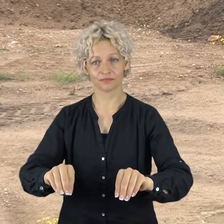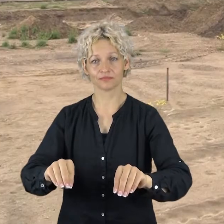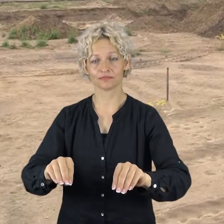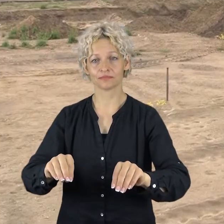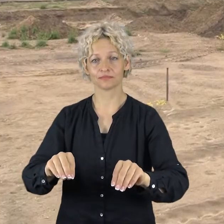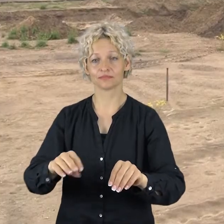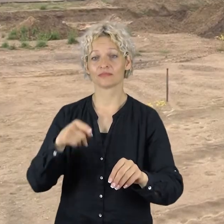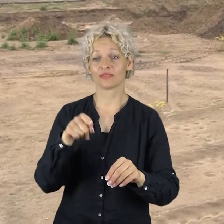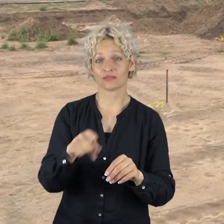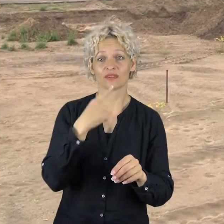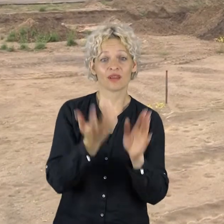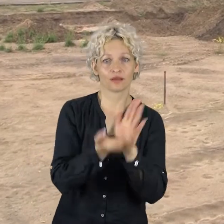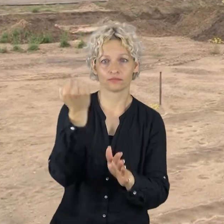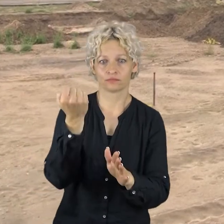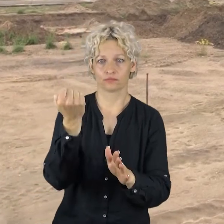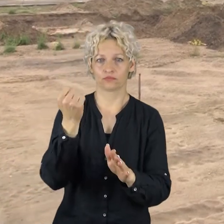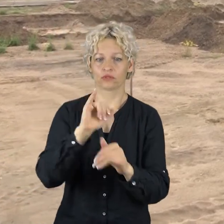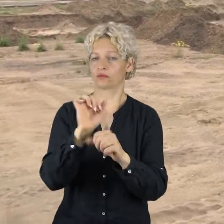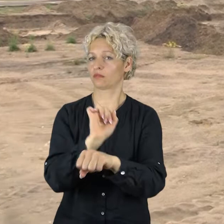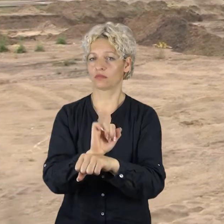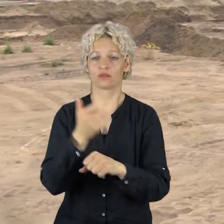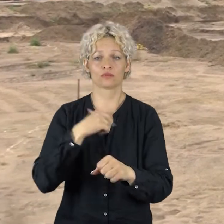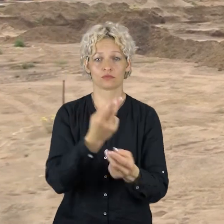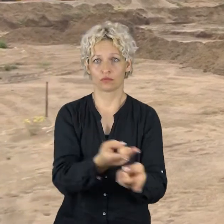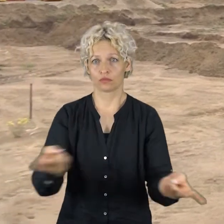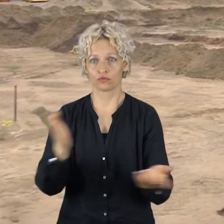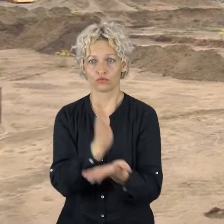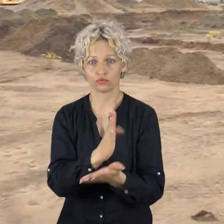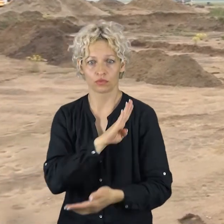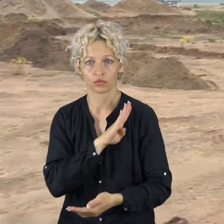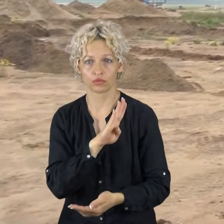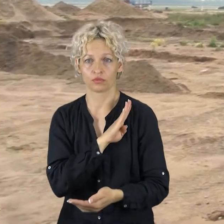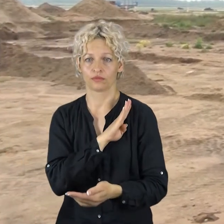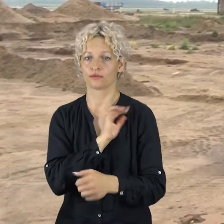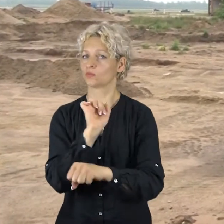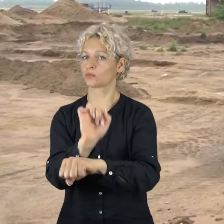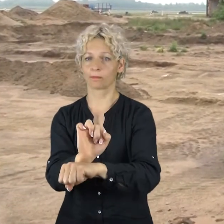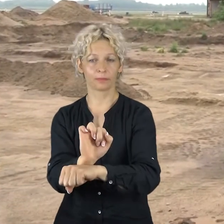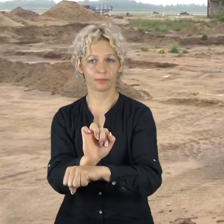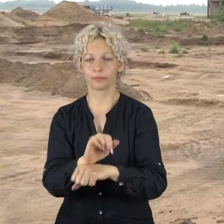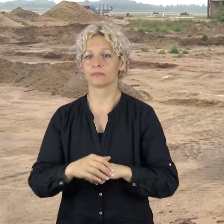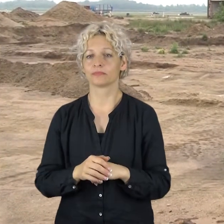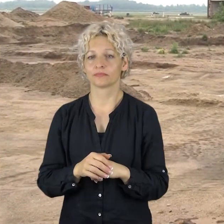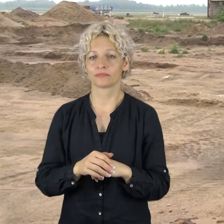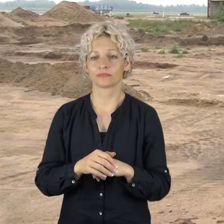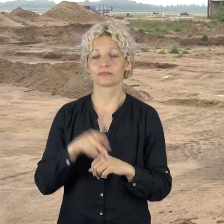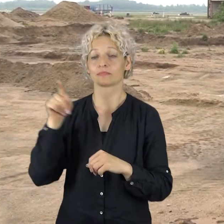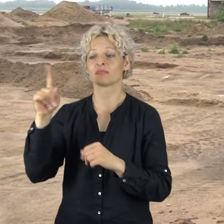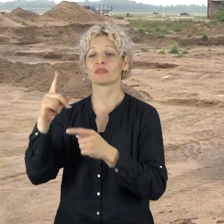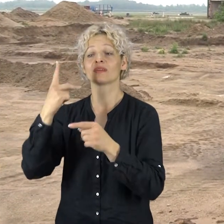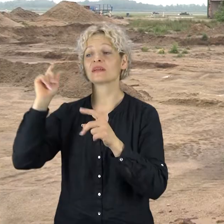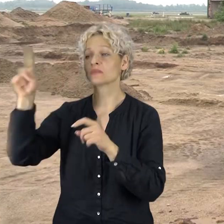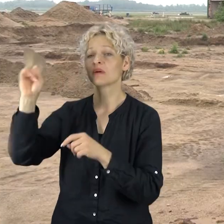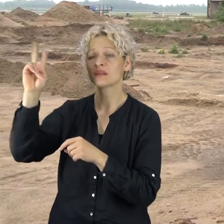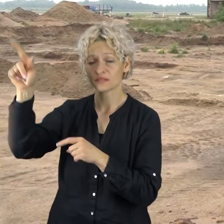naujai įrengtoje krovinių paskirstimo aikštelėje buvo aptikti nežinomi žmonių palaikai. Archeologų tyrimus užsakė